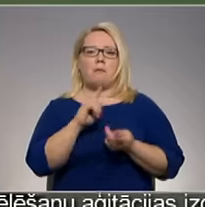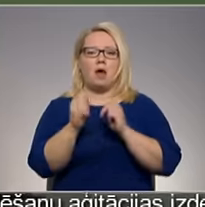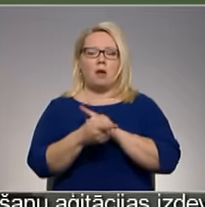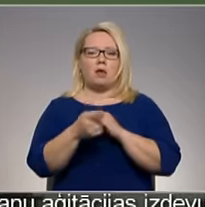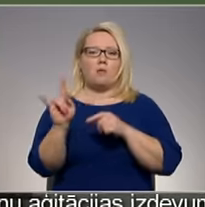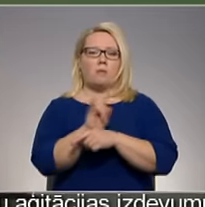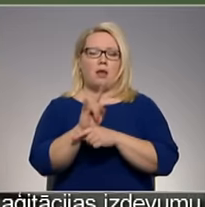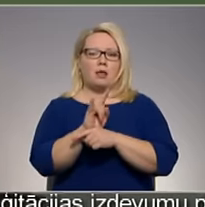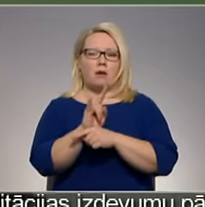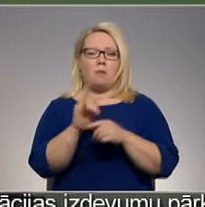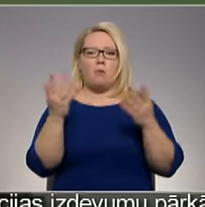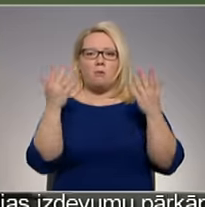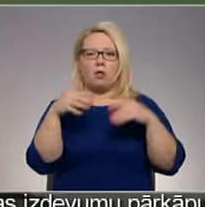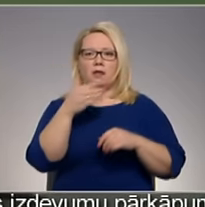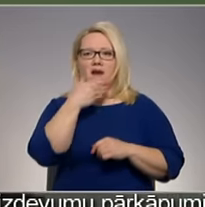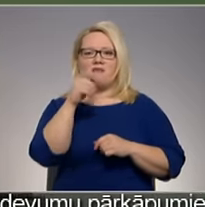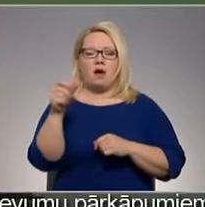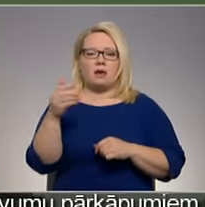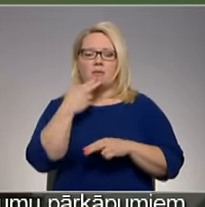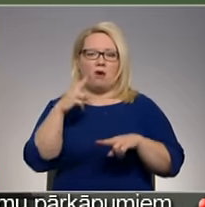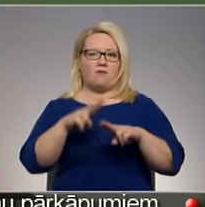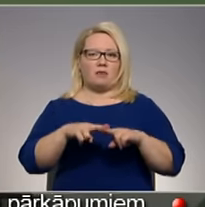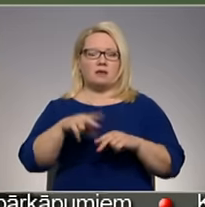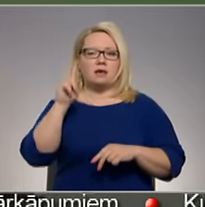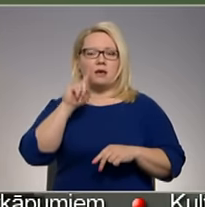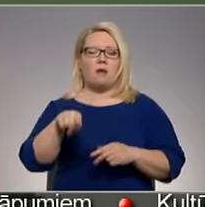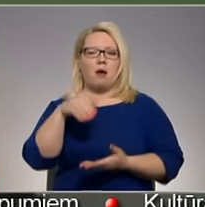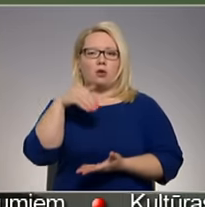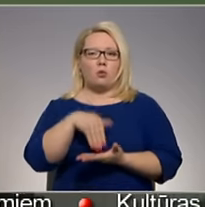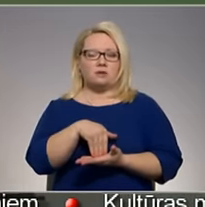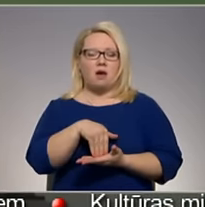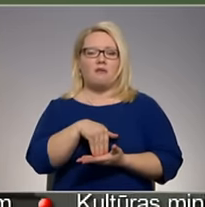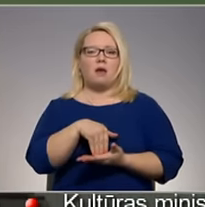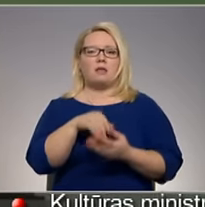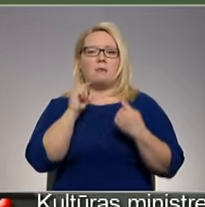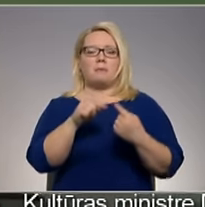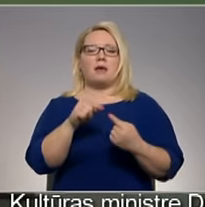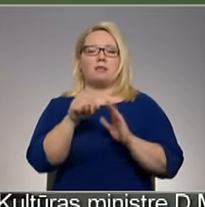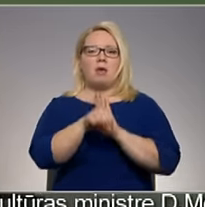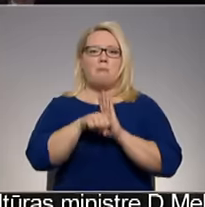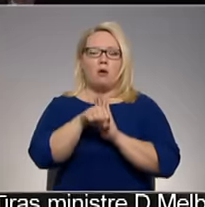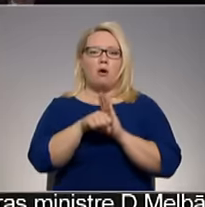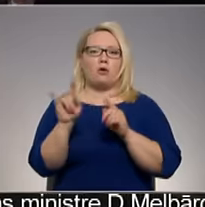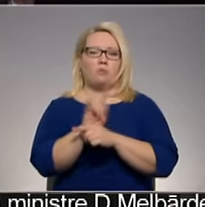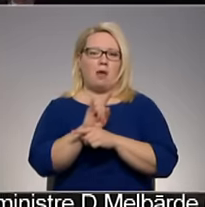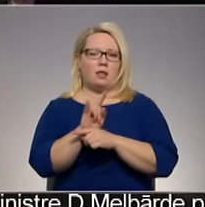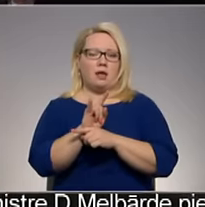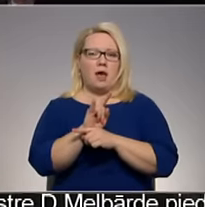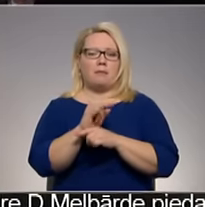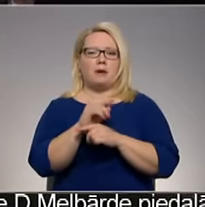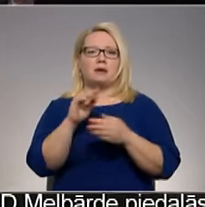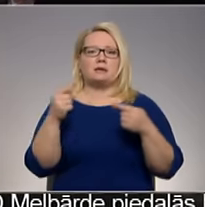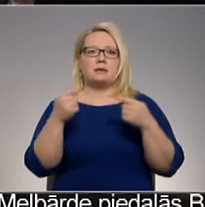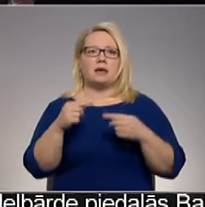Politikā vājiem nav vietas. Ir jāmāk nostāvēt pret demagoģiju un pret meliem. Sasprinta cīņa